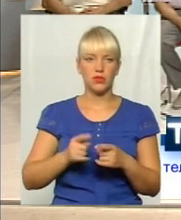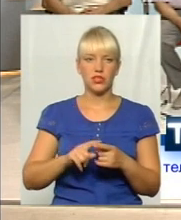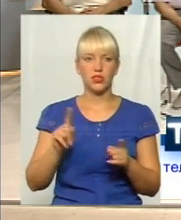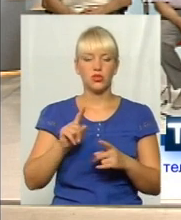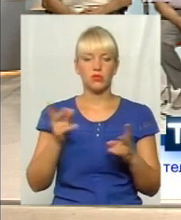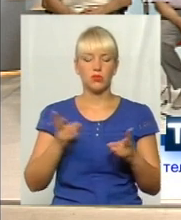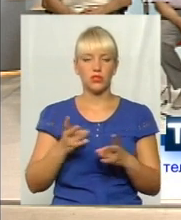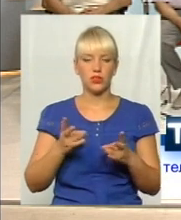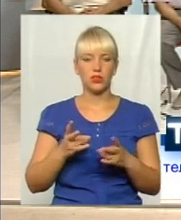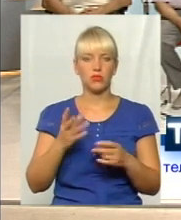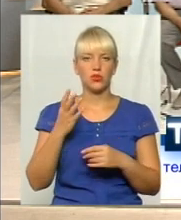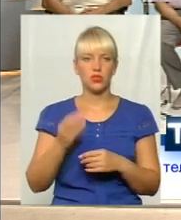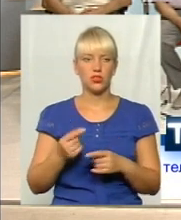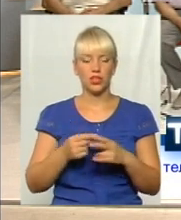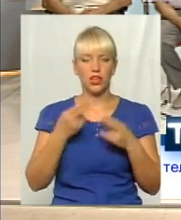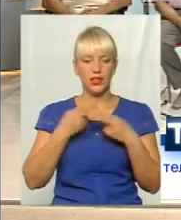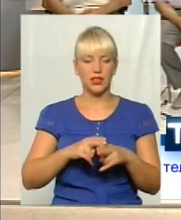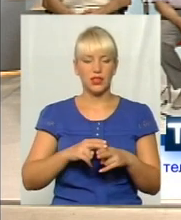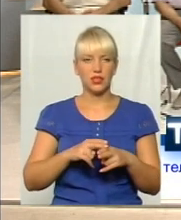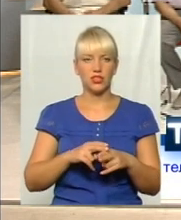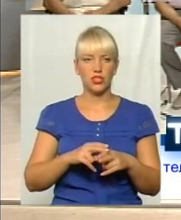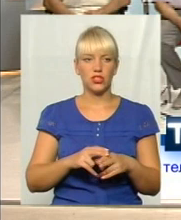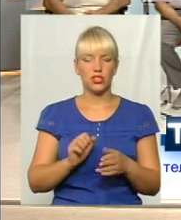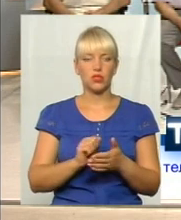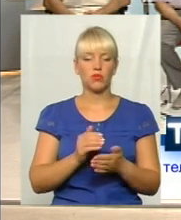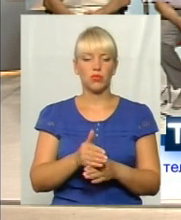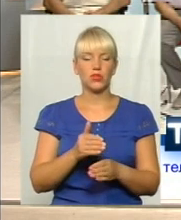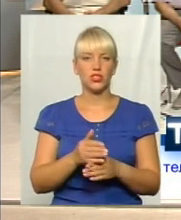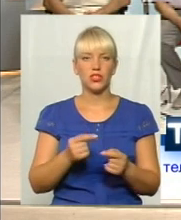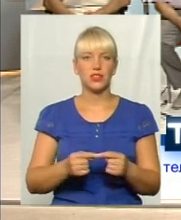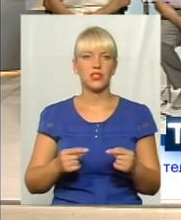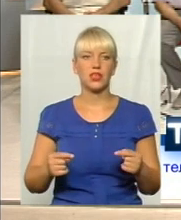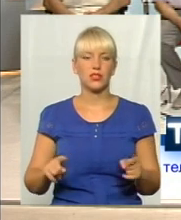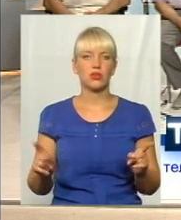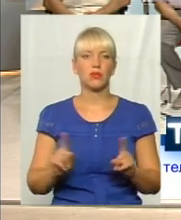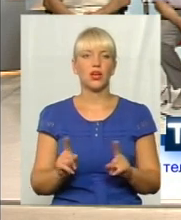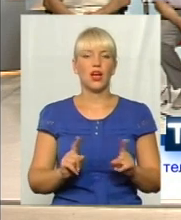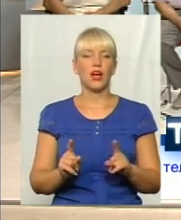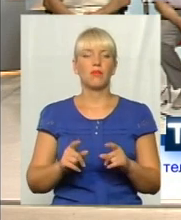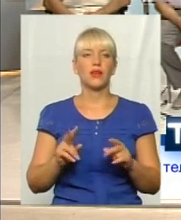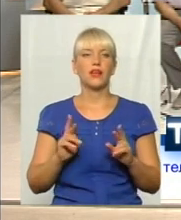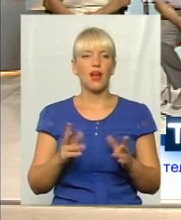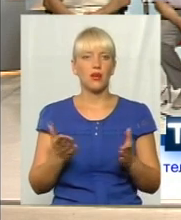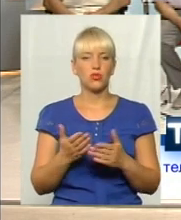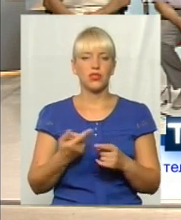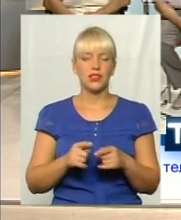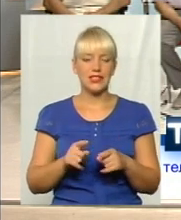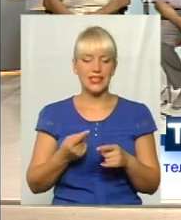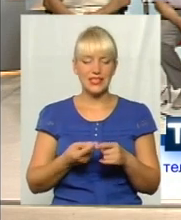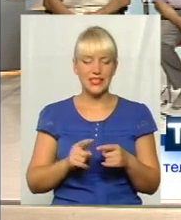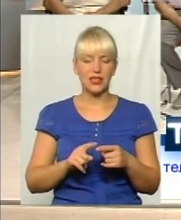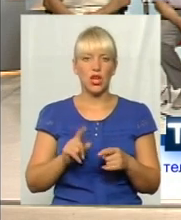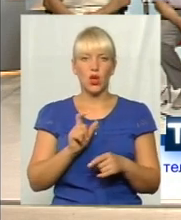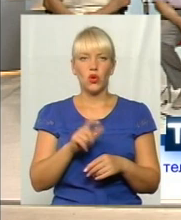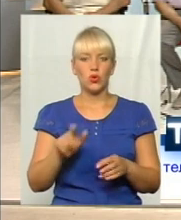потрібно вишуковувати ще якісь технічні допоміжні засоби, аби якось все-таки цих людей звільнити